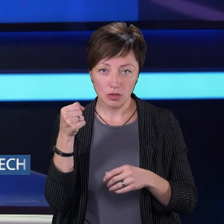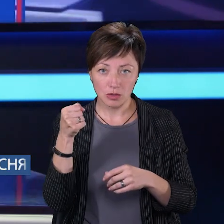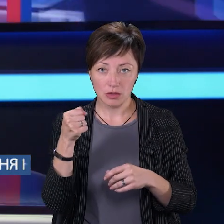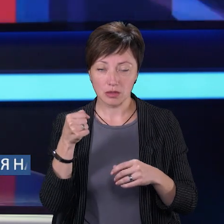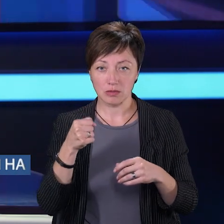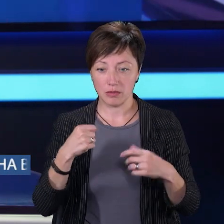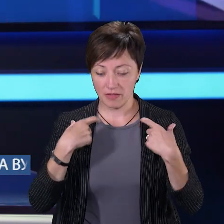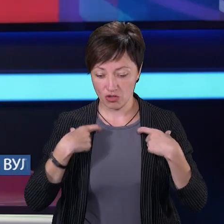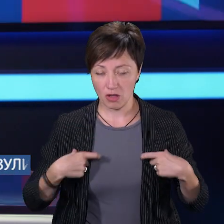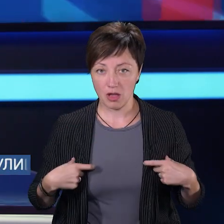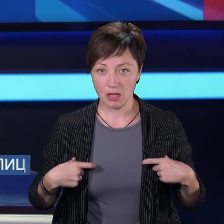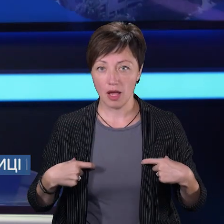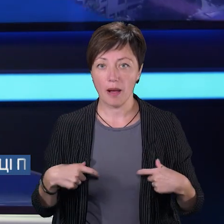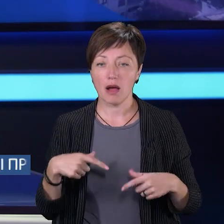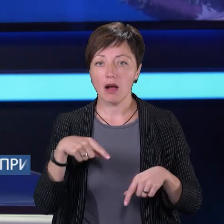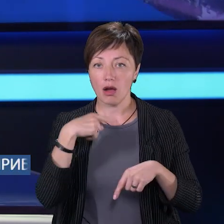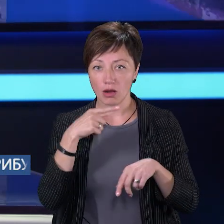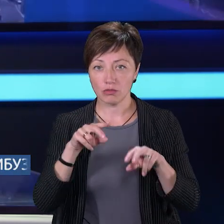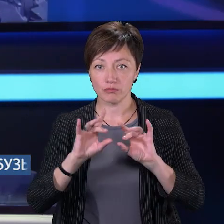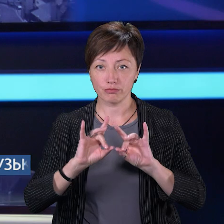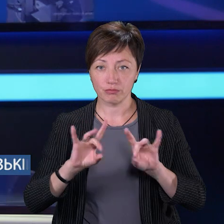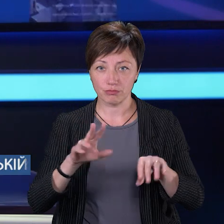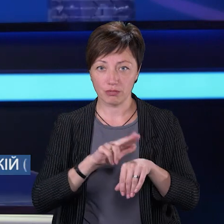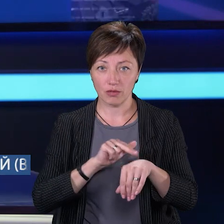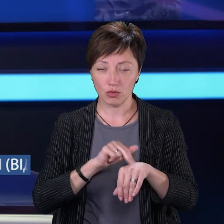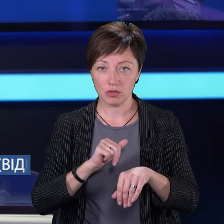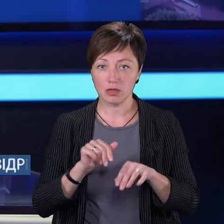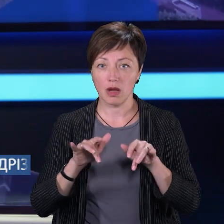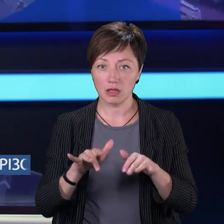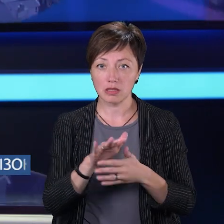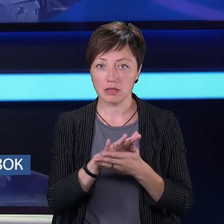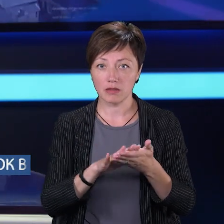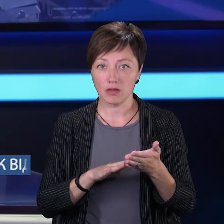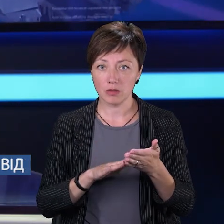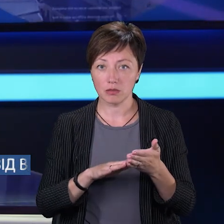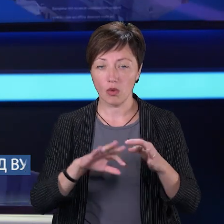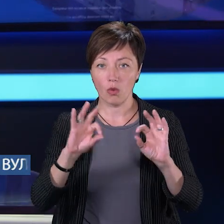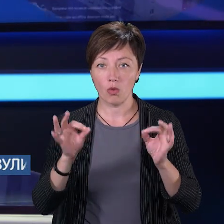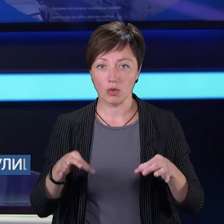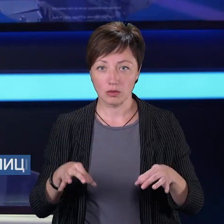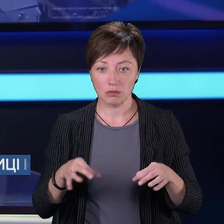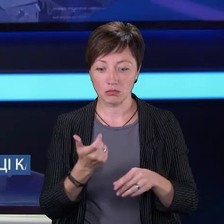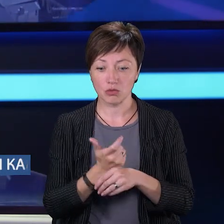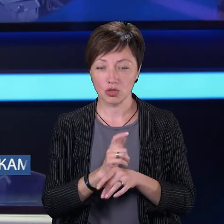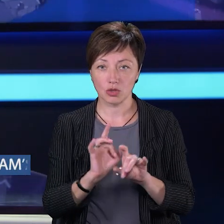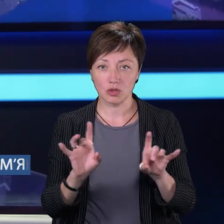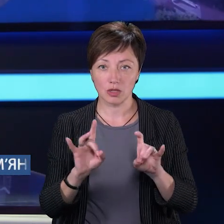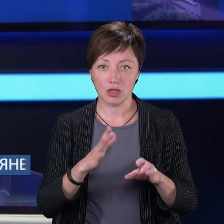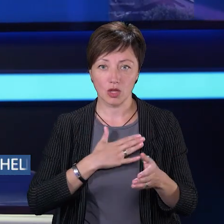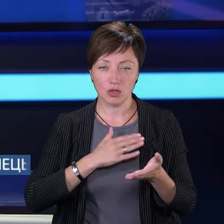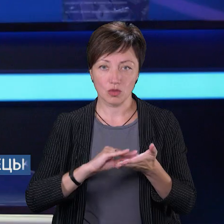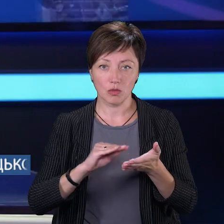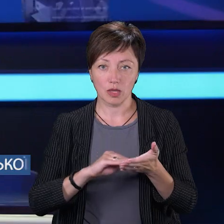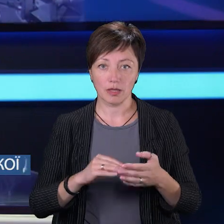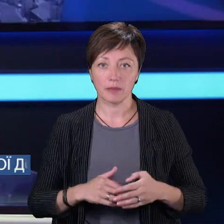жилети. За словами правоохоронців, ця акція у нашому місті триватиме впродовж осені. Більше розкаже Олександра